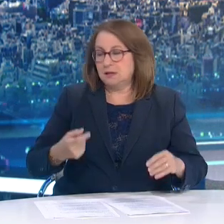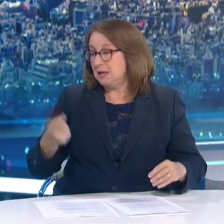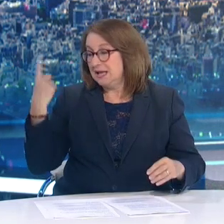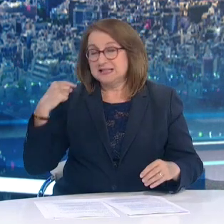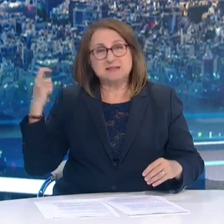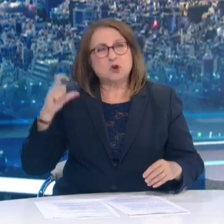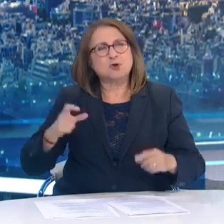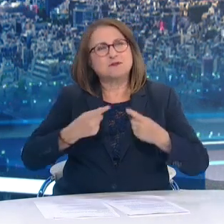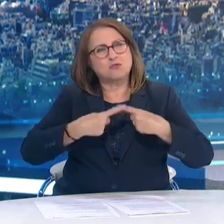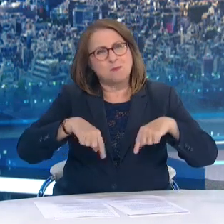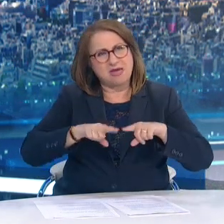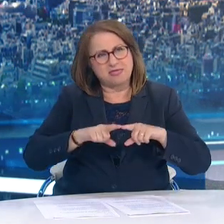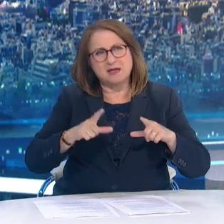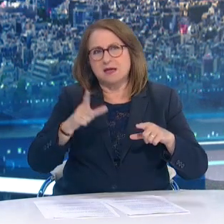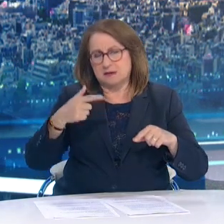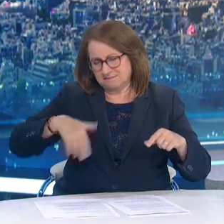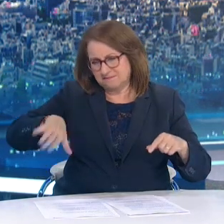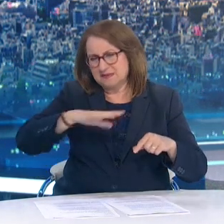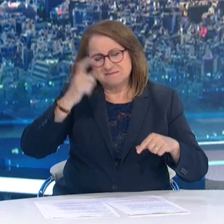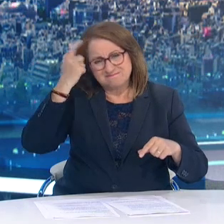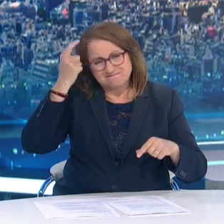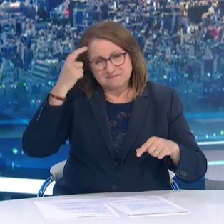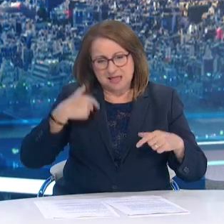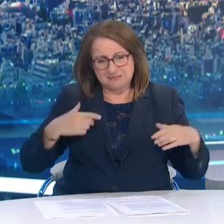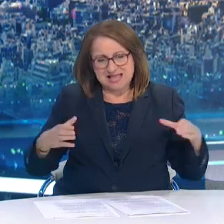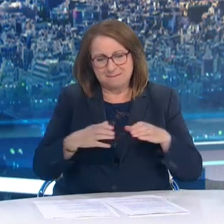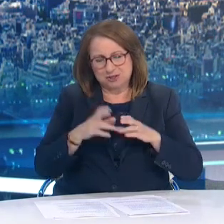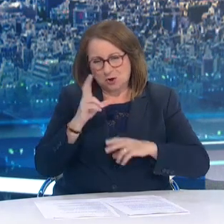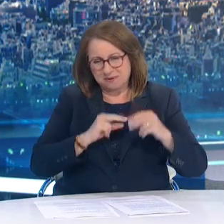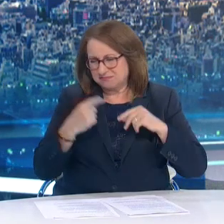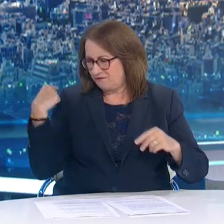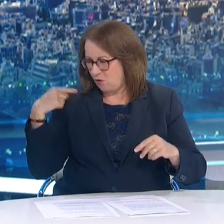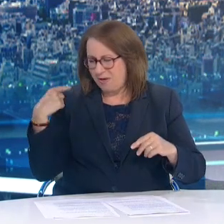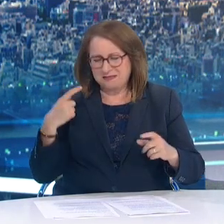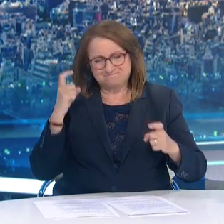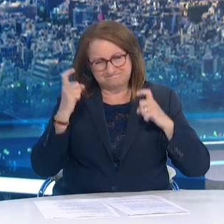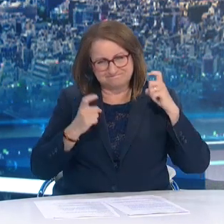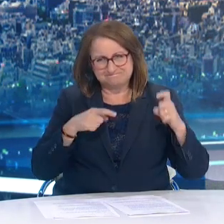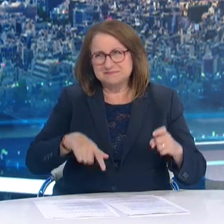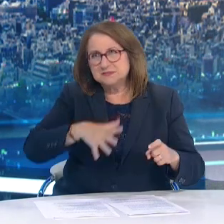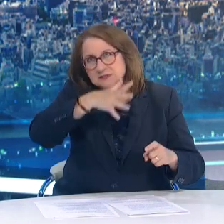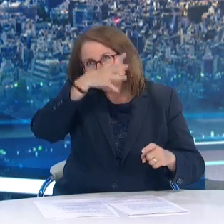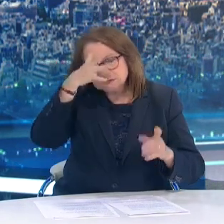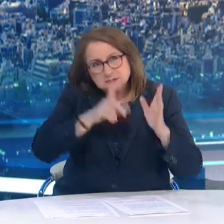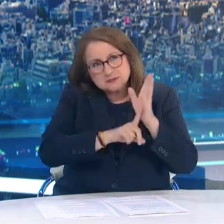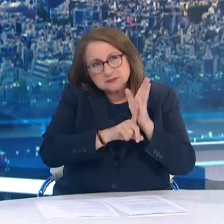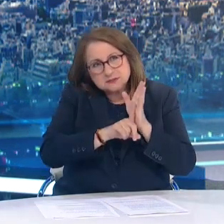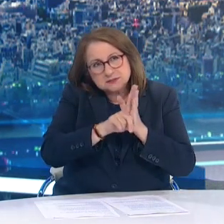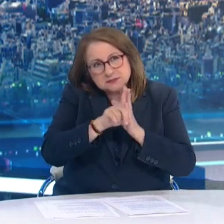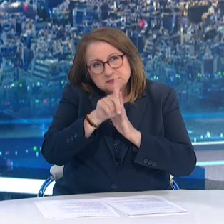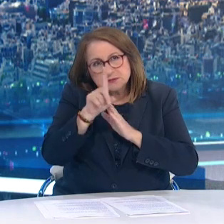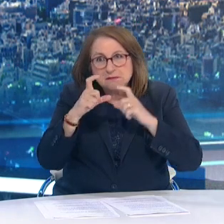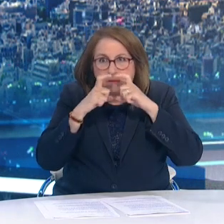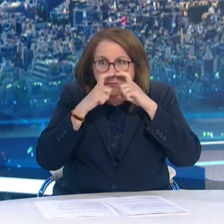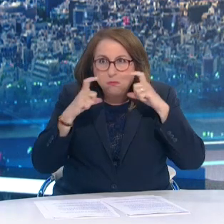χρήσης μάσκας μέσα στον καύσονα, μέσα στο καλοκαίρι εισηγήθηκε την μη χρήση της μάσκας για όταν πεπατάμε μόνιμο στο